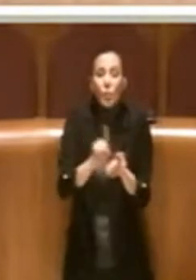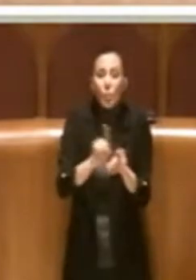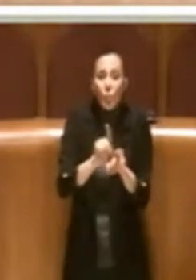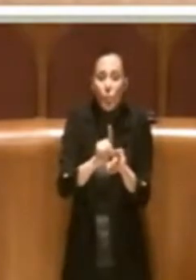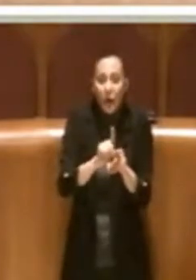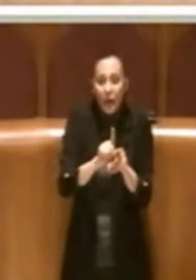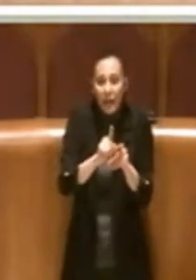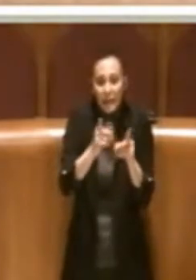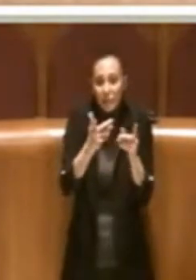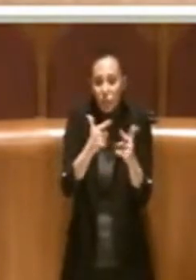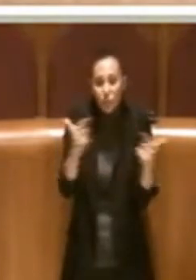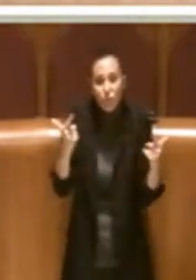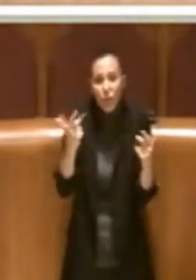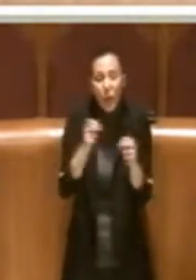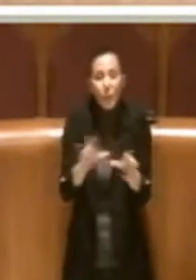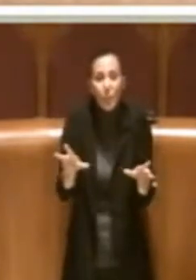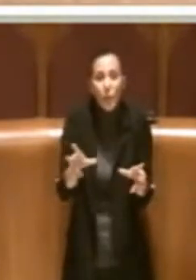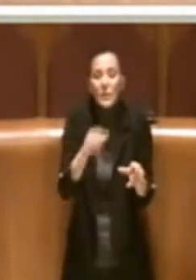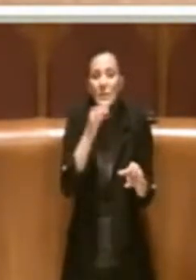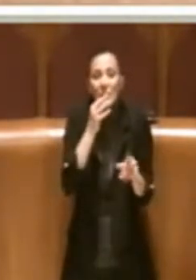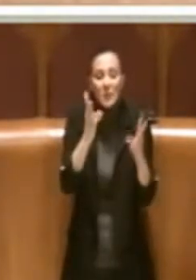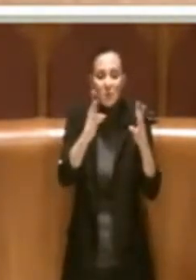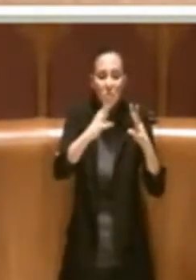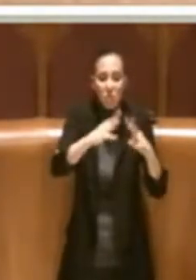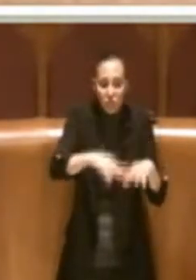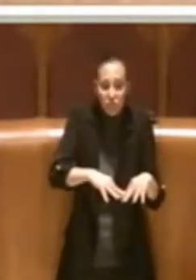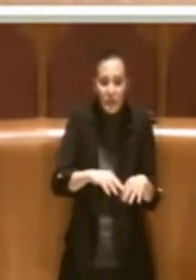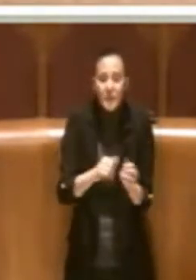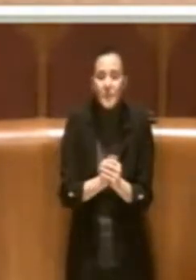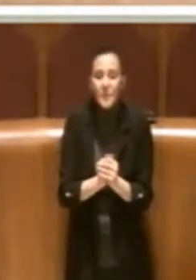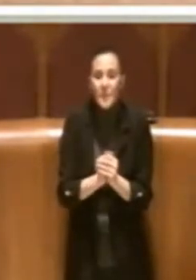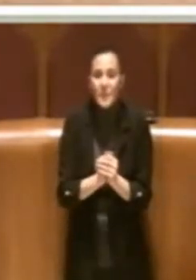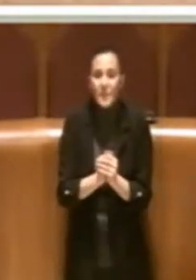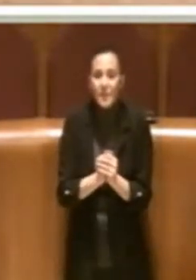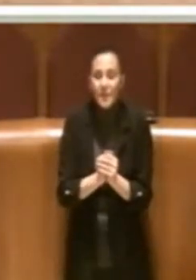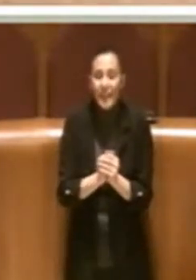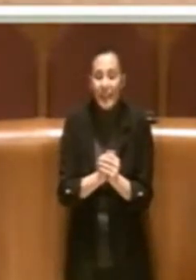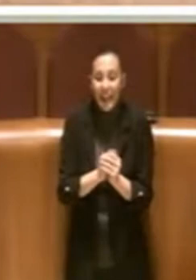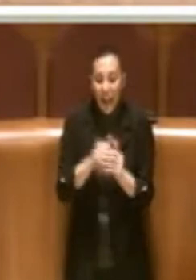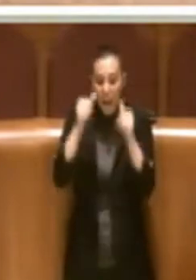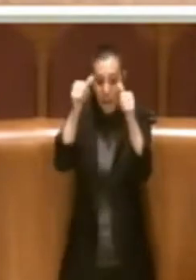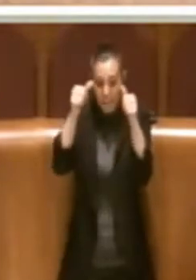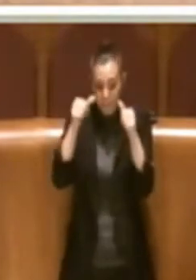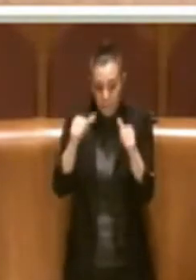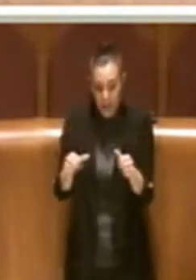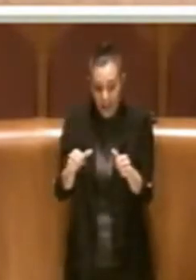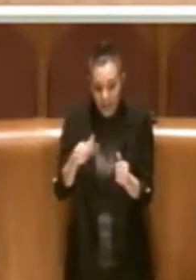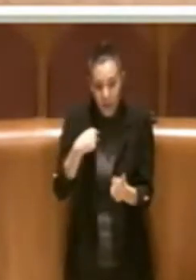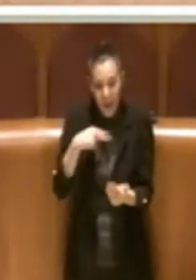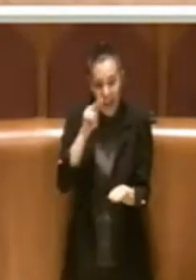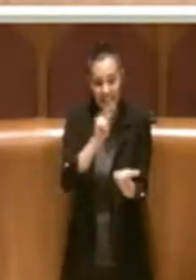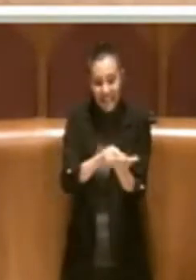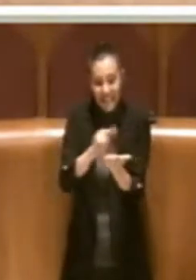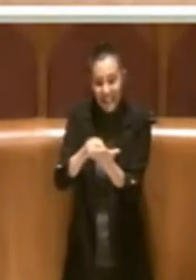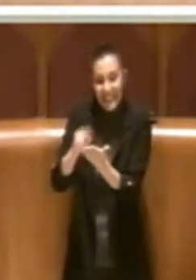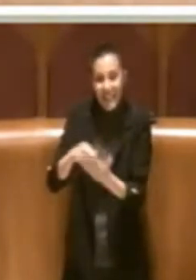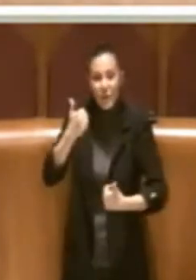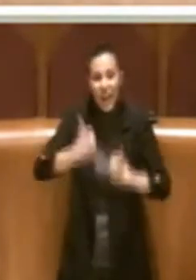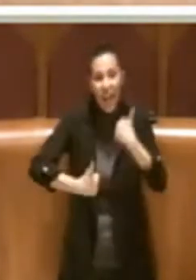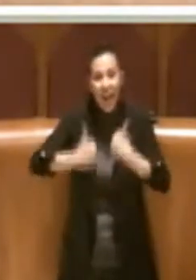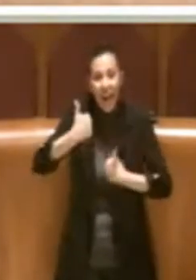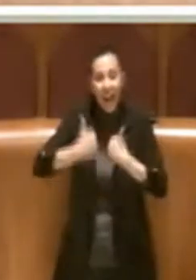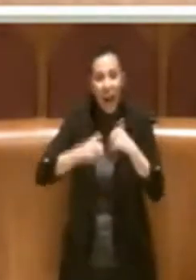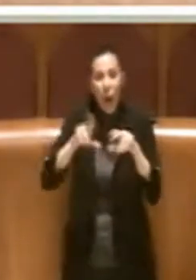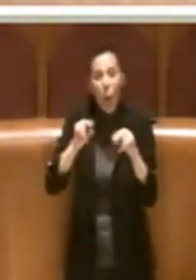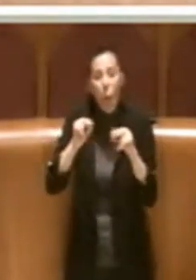a deperire. Chiediamo quindi nell'emore della conclusione del bando e dell'assegnazione della gara al